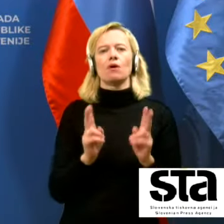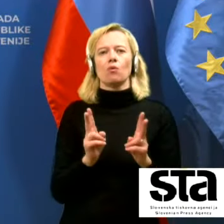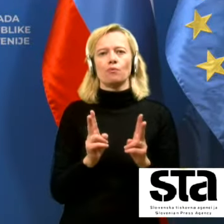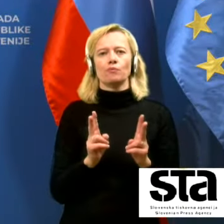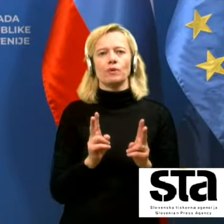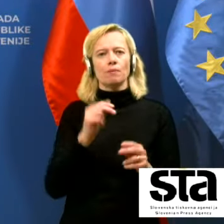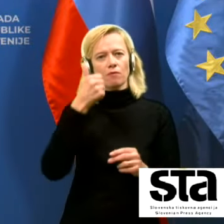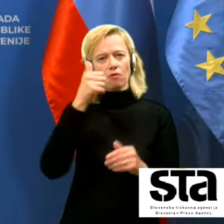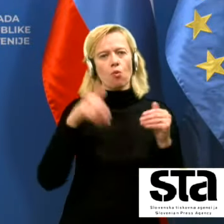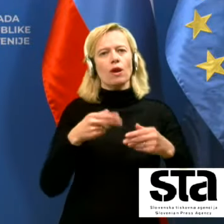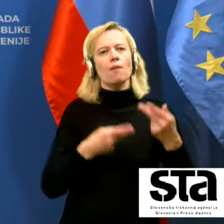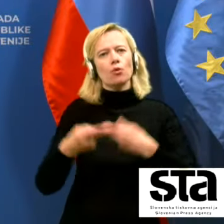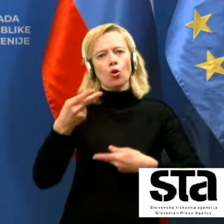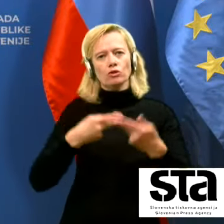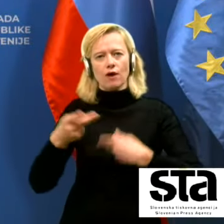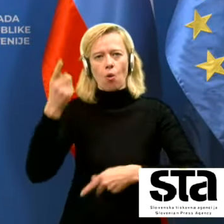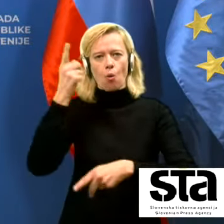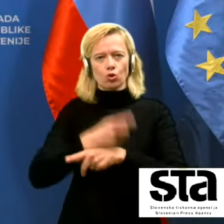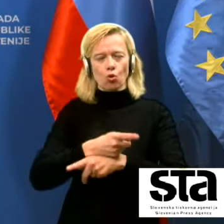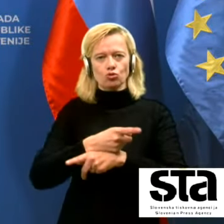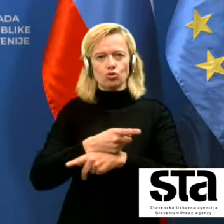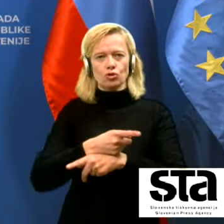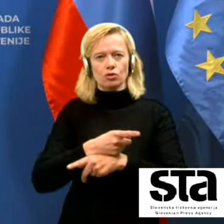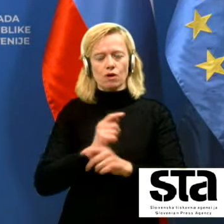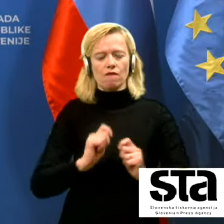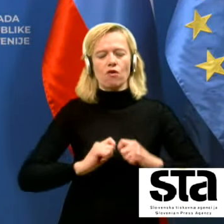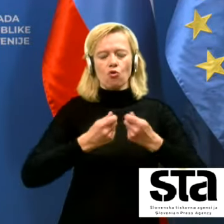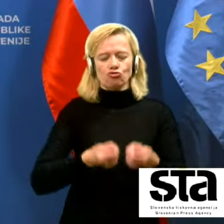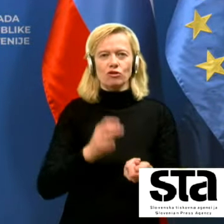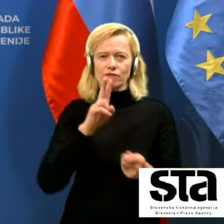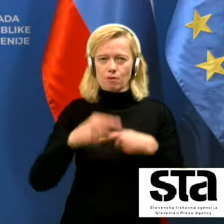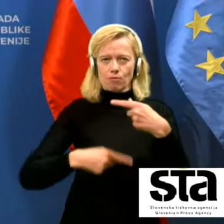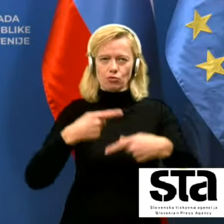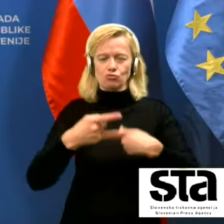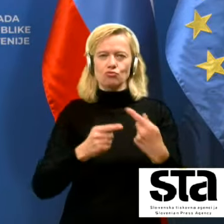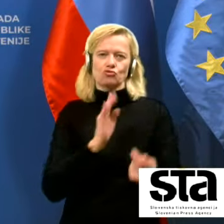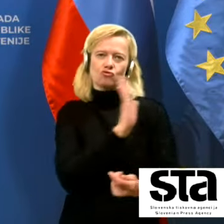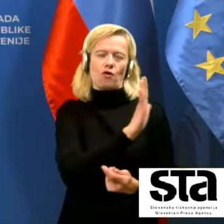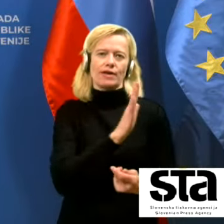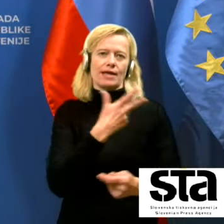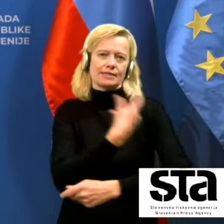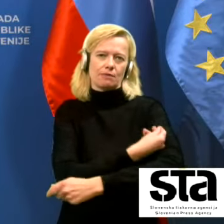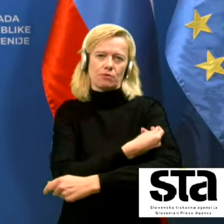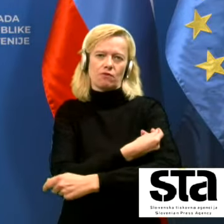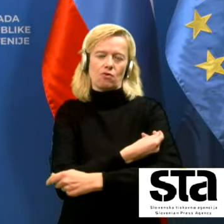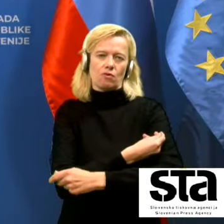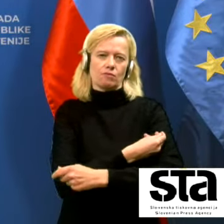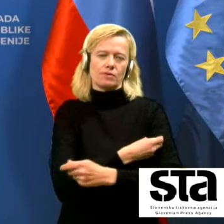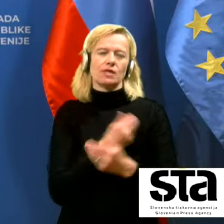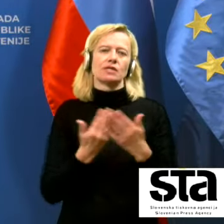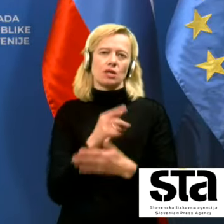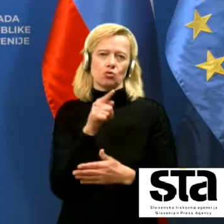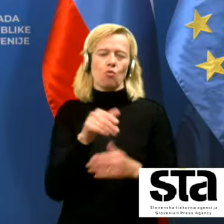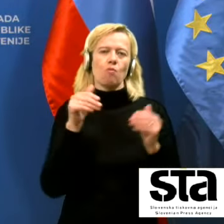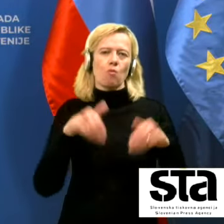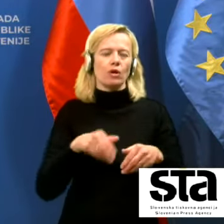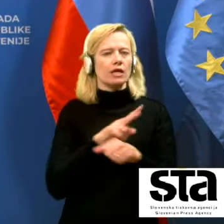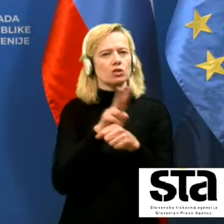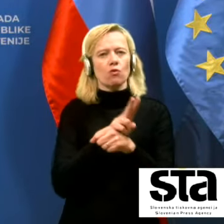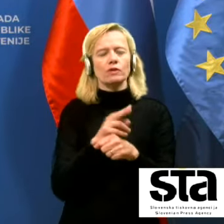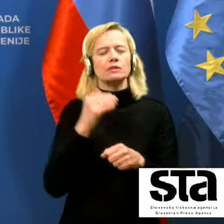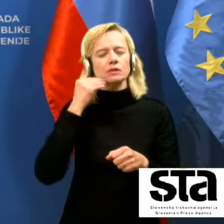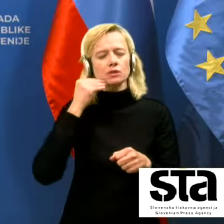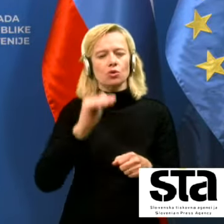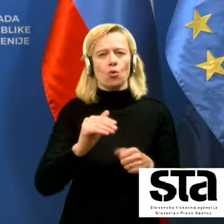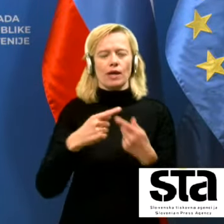odločiti in vložiti sveda v proceduro svoje cepivo zato morajo izpolnjevati zredno stroge kriterije